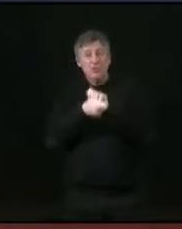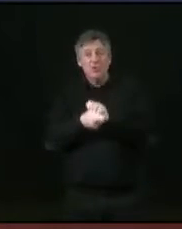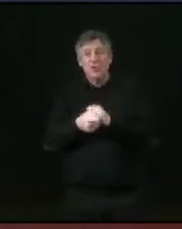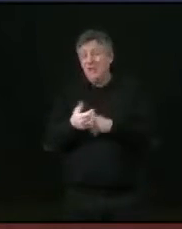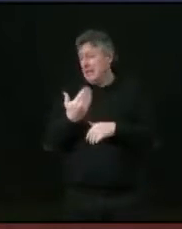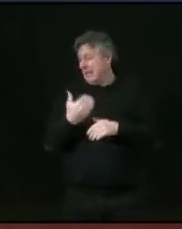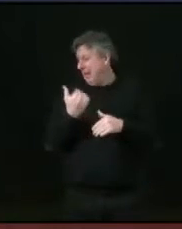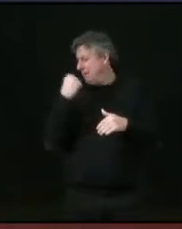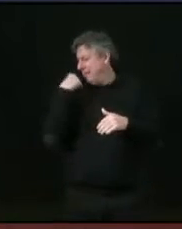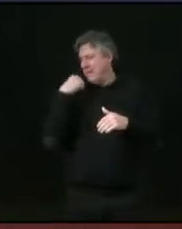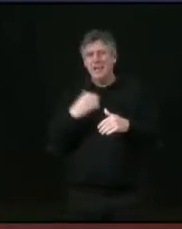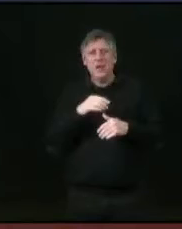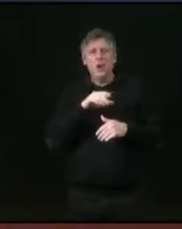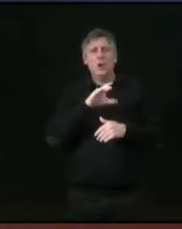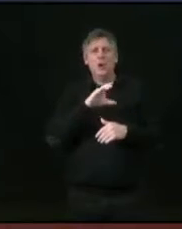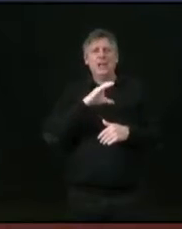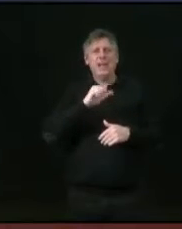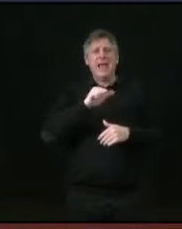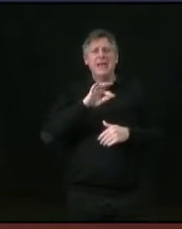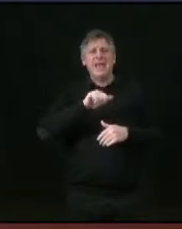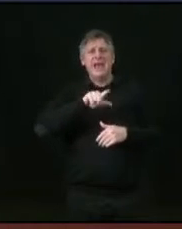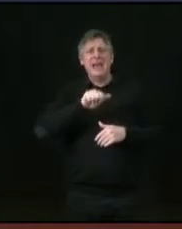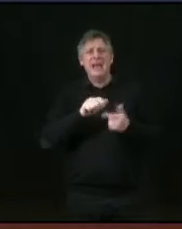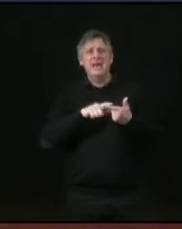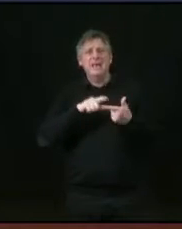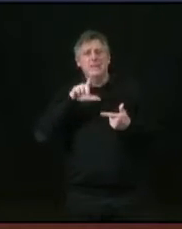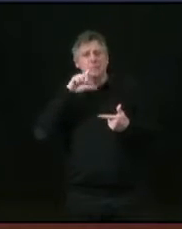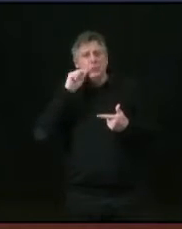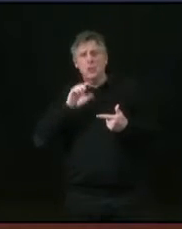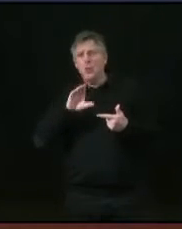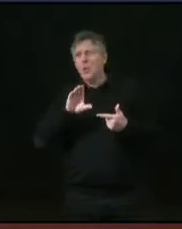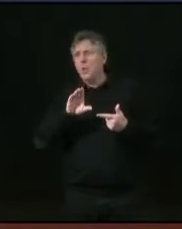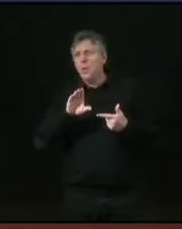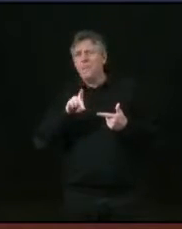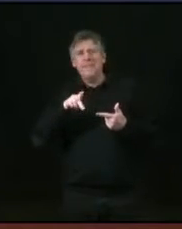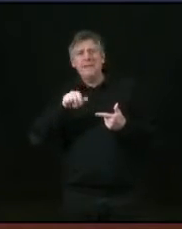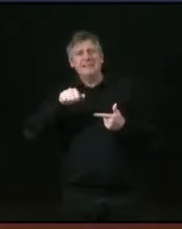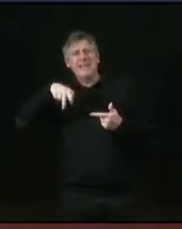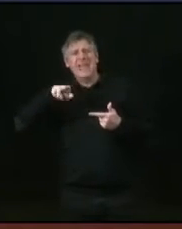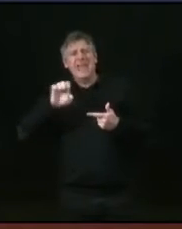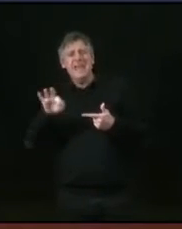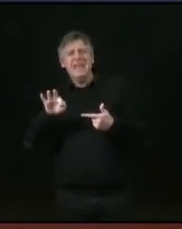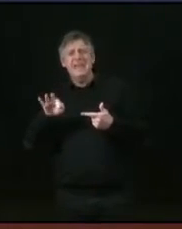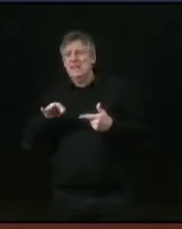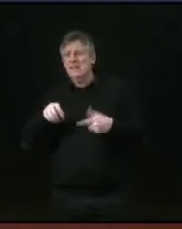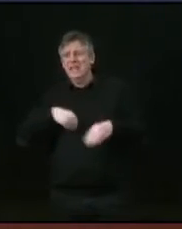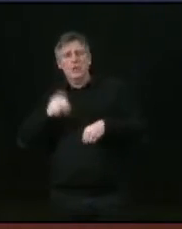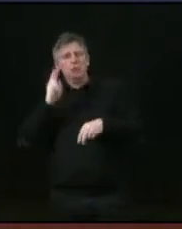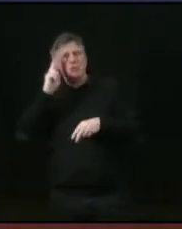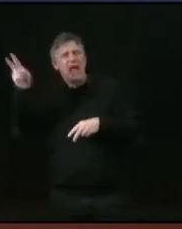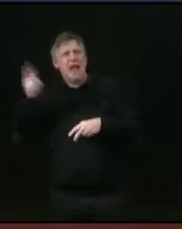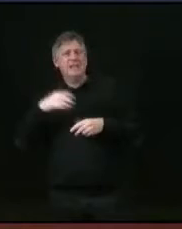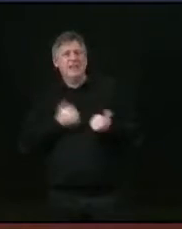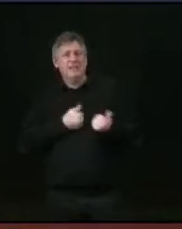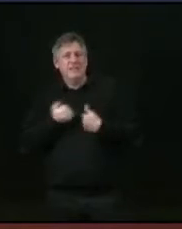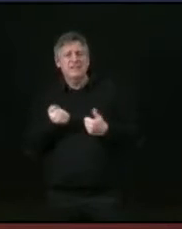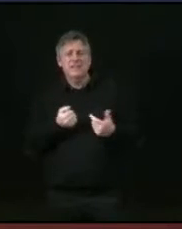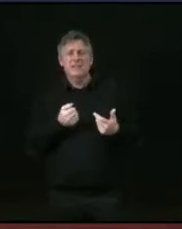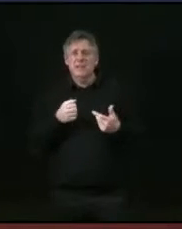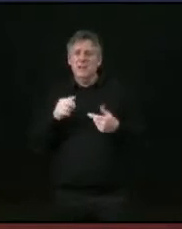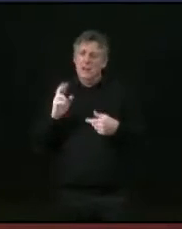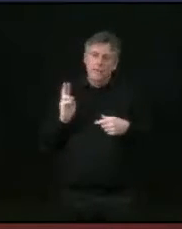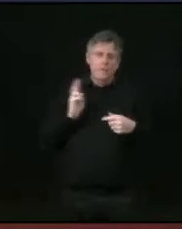'étais avec Laurent Catala, M. Tasté, notre directrice générale des services. Ils vont non seulement nous accompagner pour aller vite sur cette